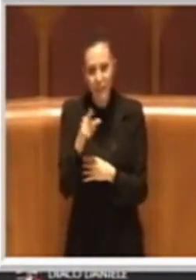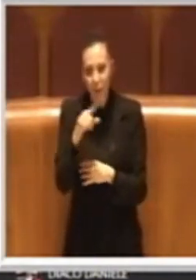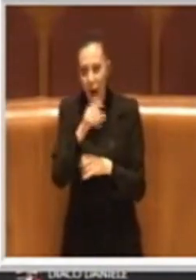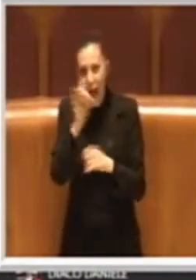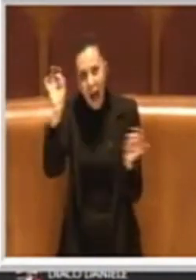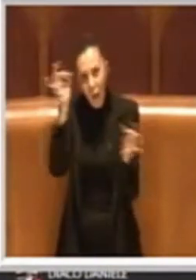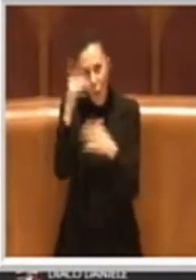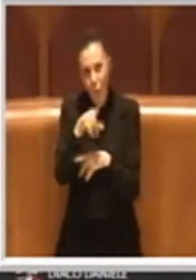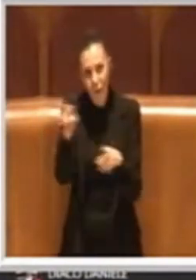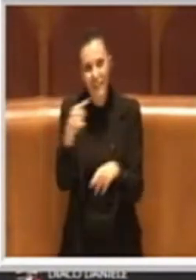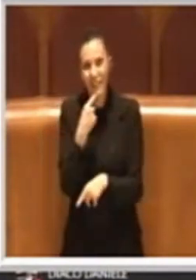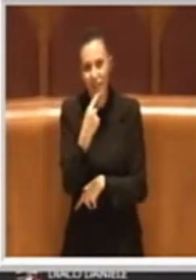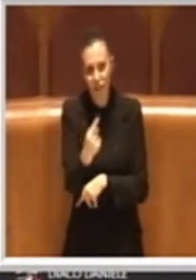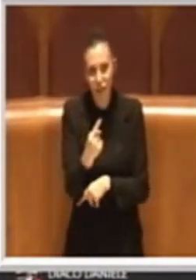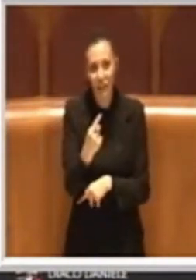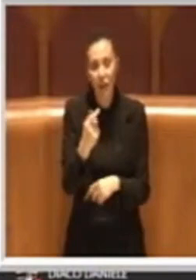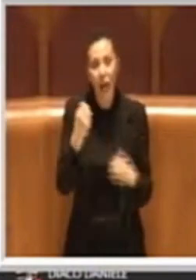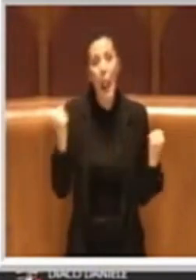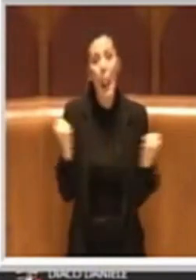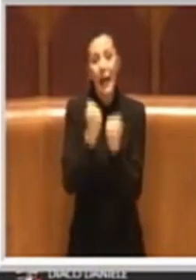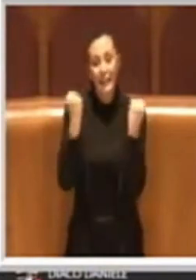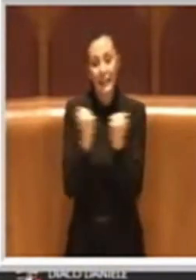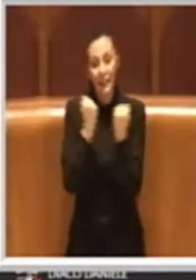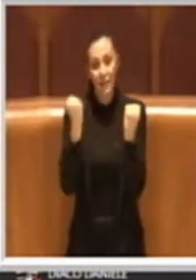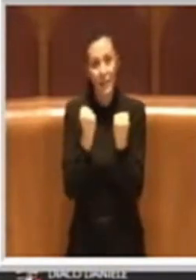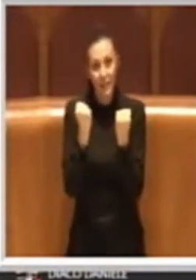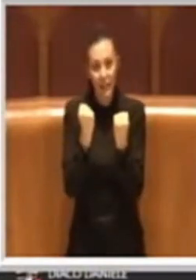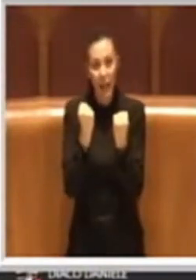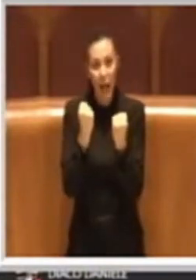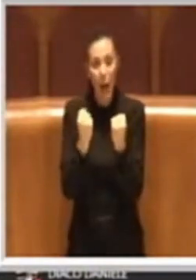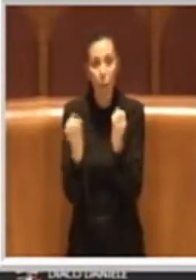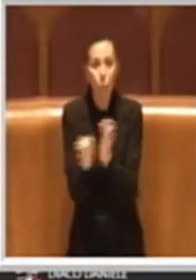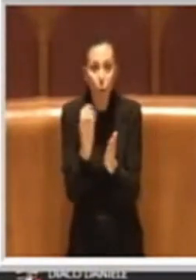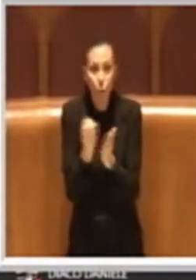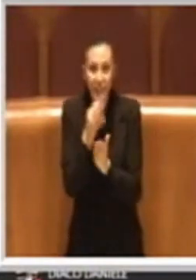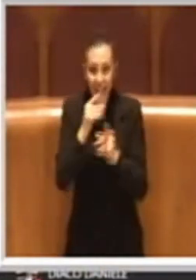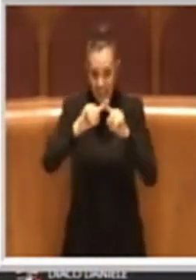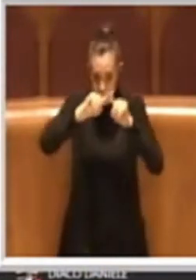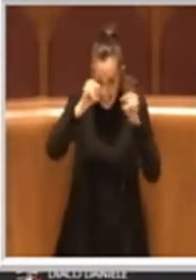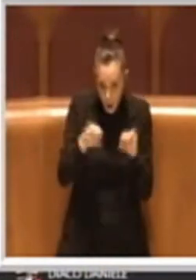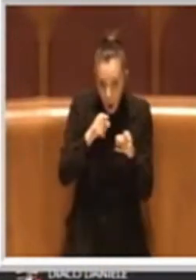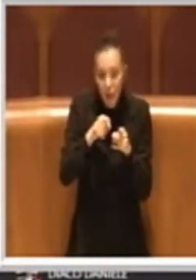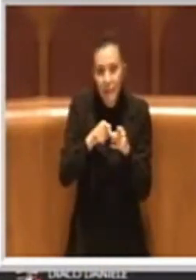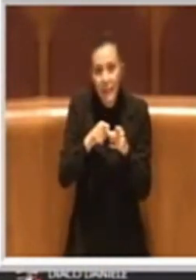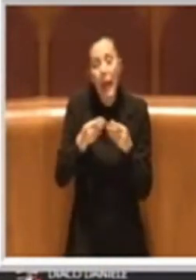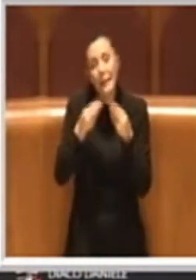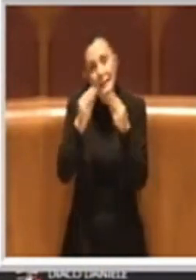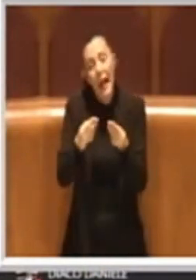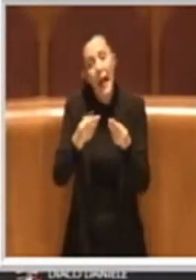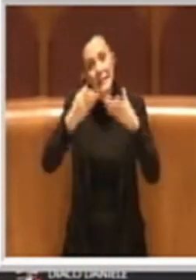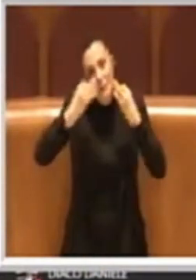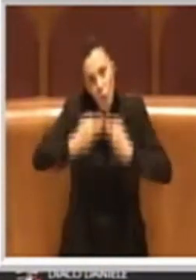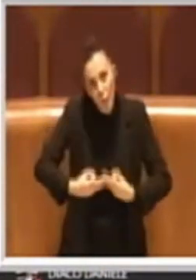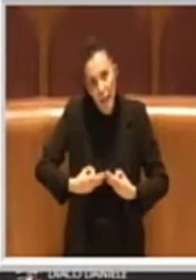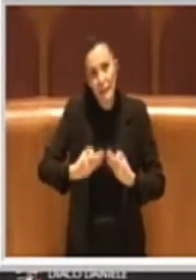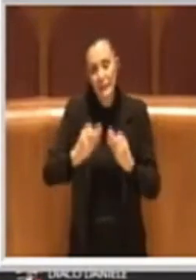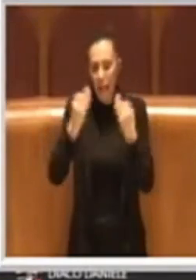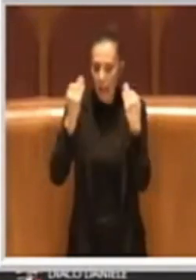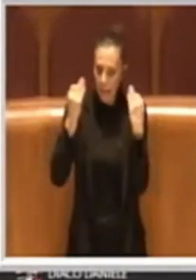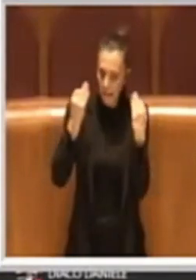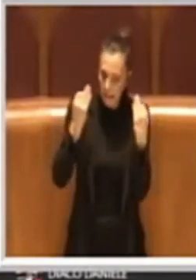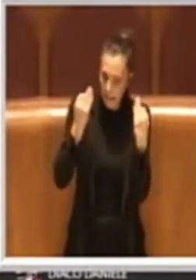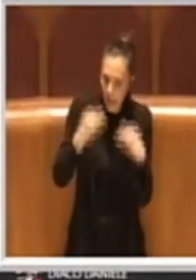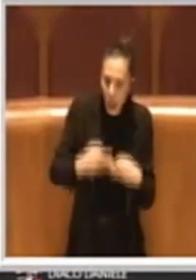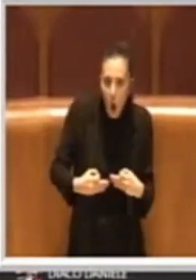l'attività produttiva è anche un presidio di sicurezza, di salute e di decoro perché l